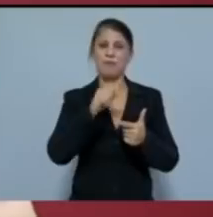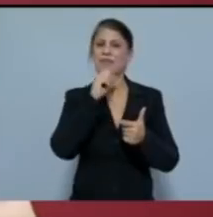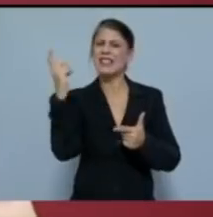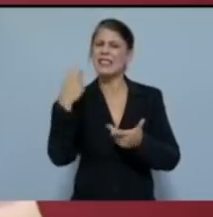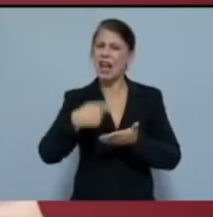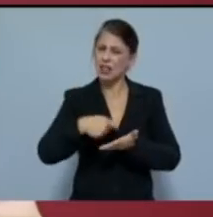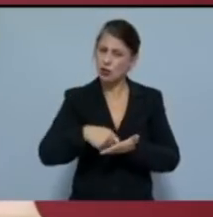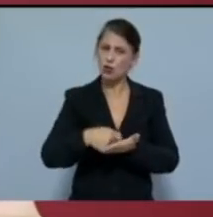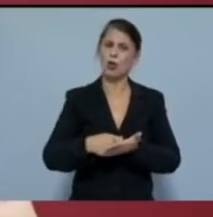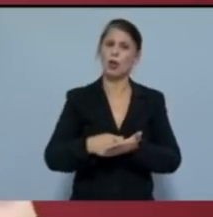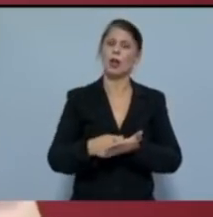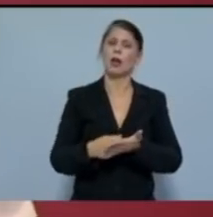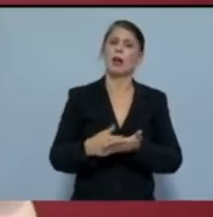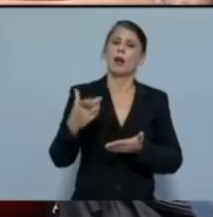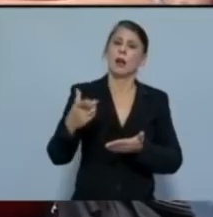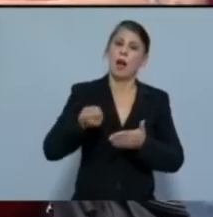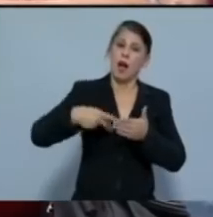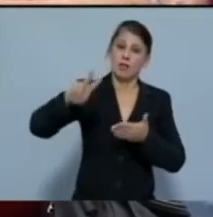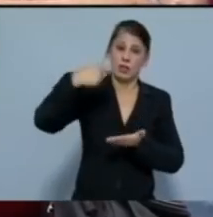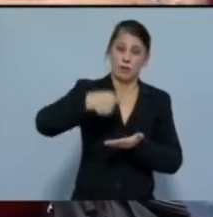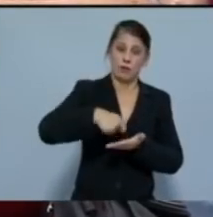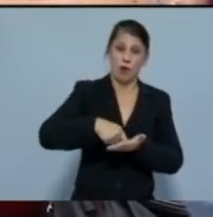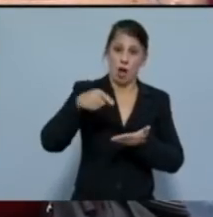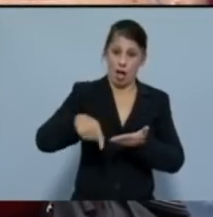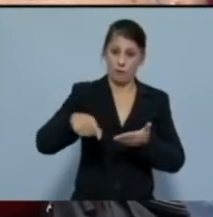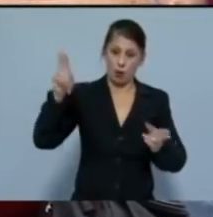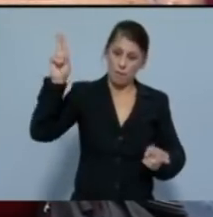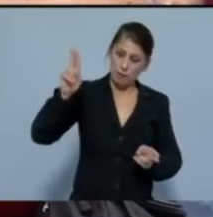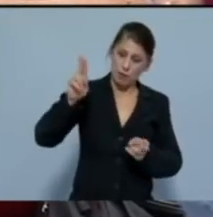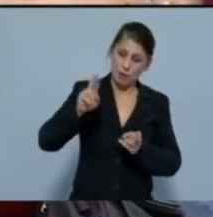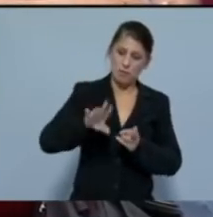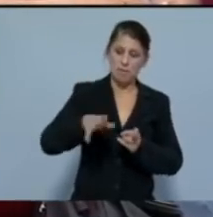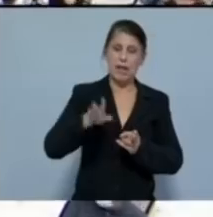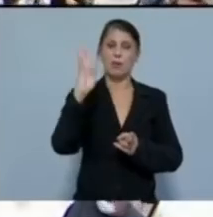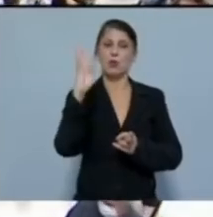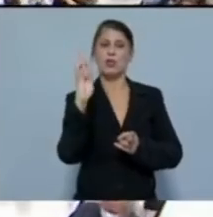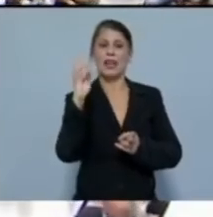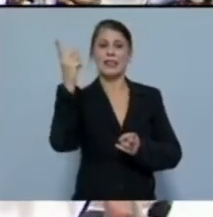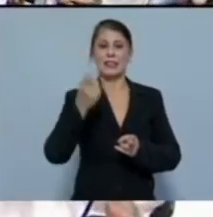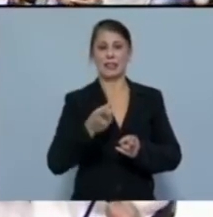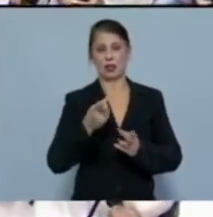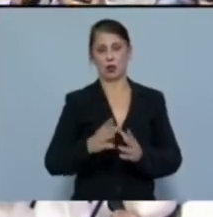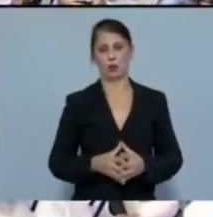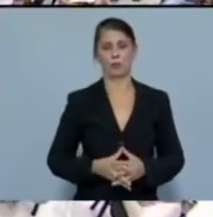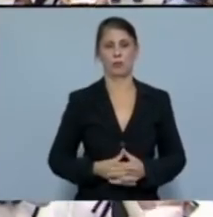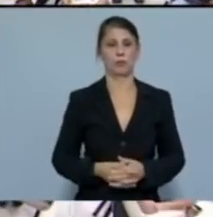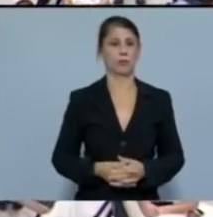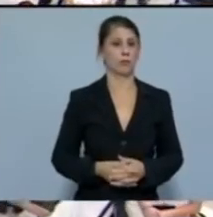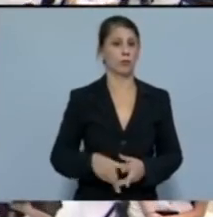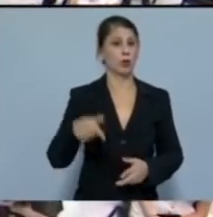επιδομάτων και με αυξήσεις φόρων. Ένα κούρεμα που έφτασε σχεδόν το 40%. Και τώρα